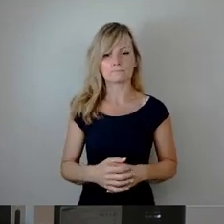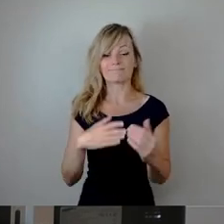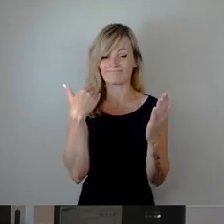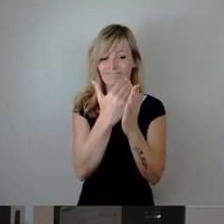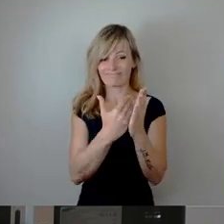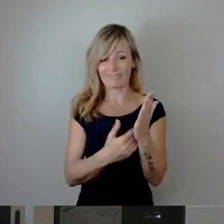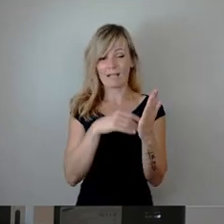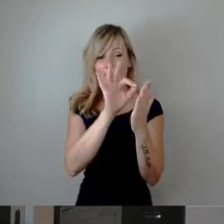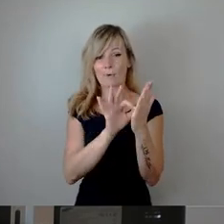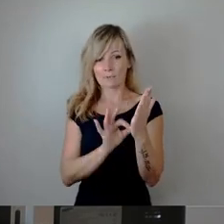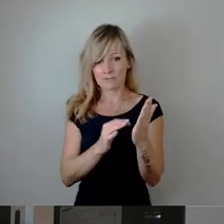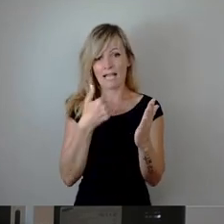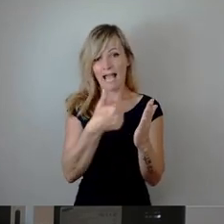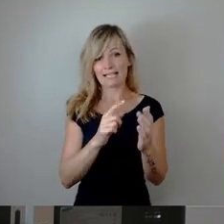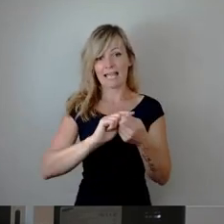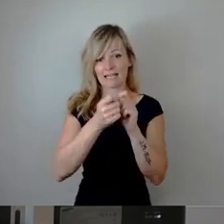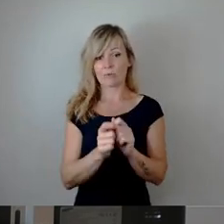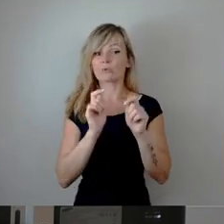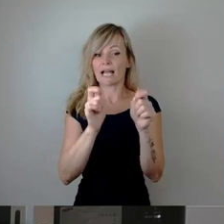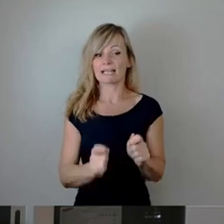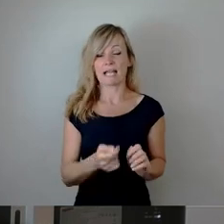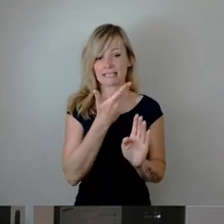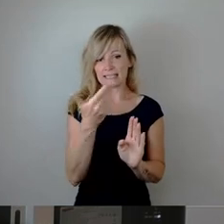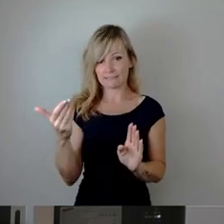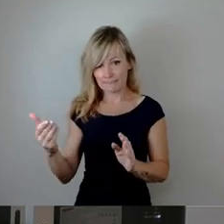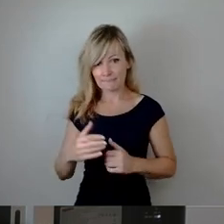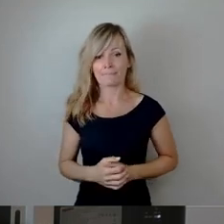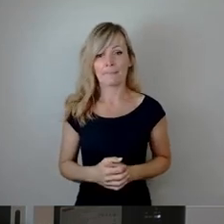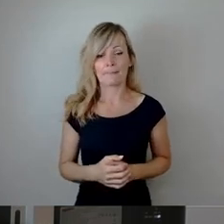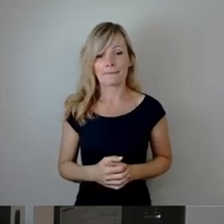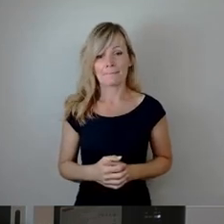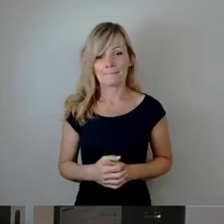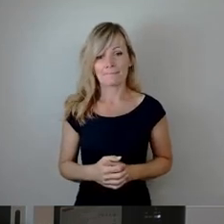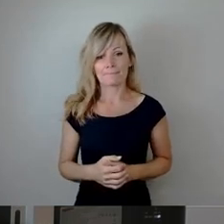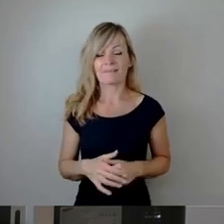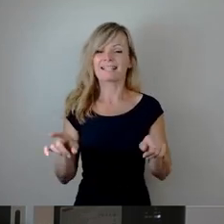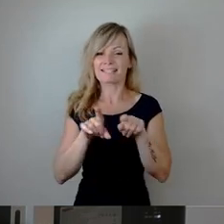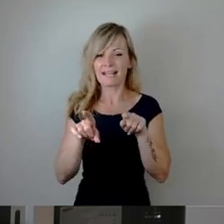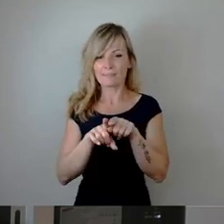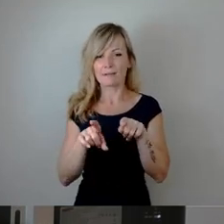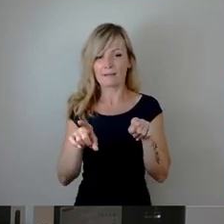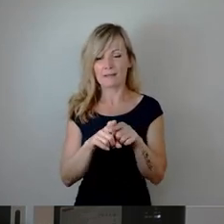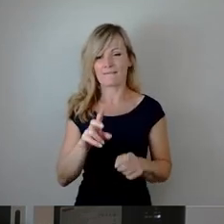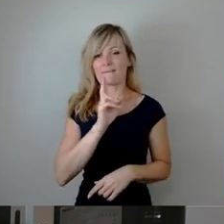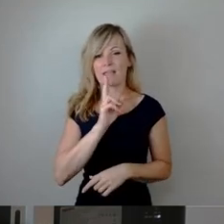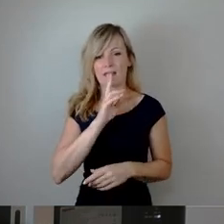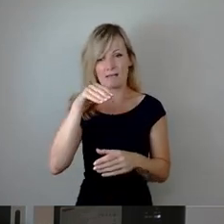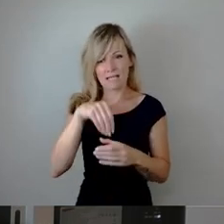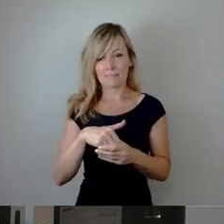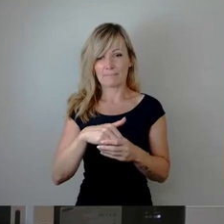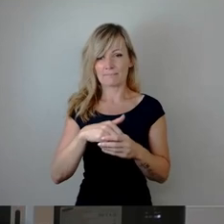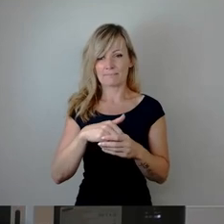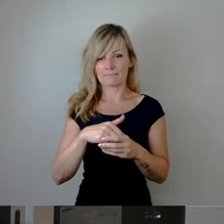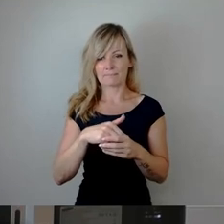einen Änderungsantrag vorgelegt. Es handelt sich letzten Endes auch immer wieder um denselben systematischen Fehler, der allen diesen Anträgen